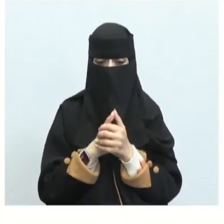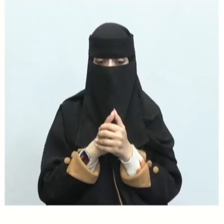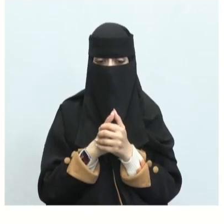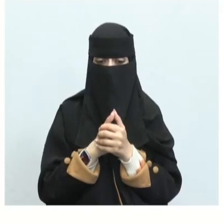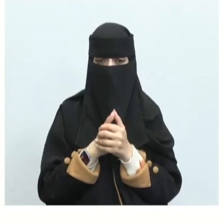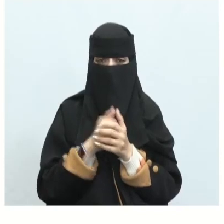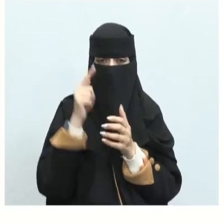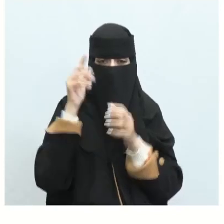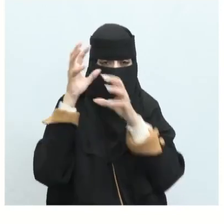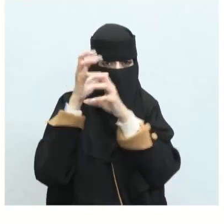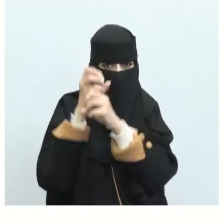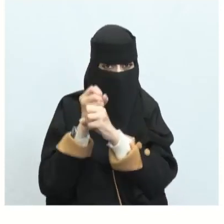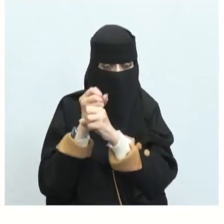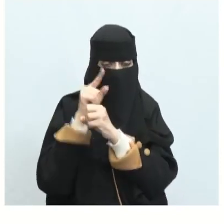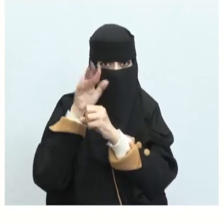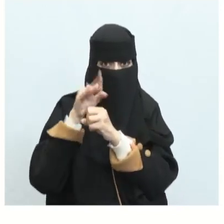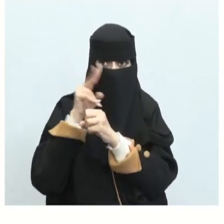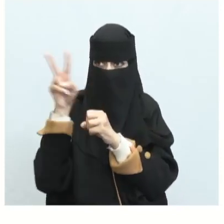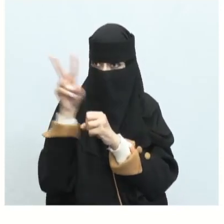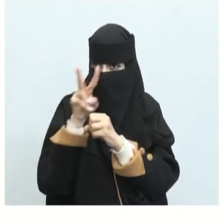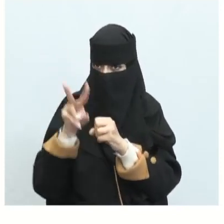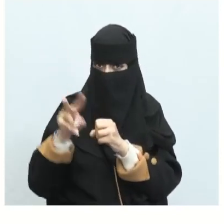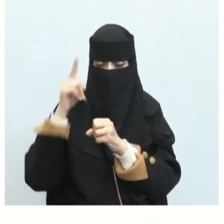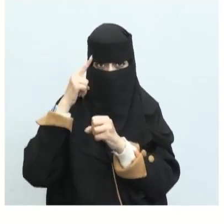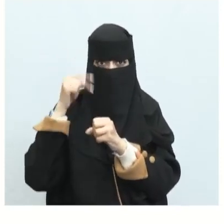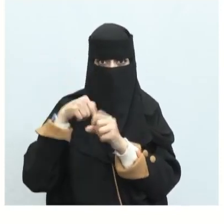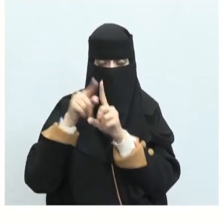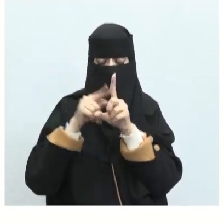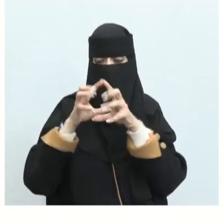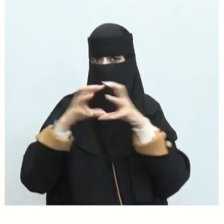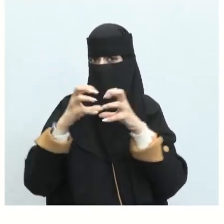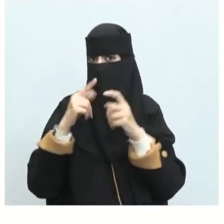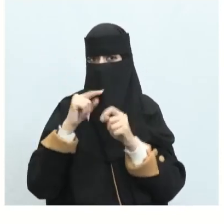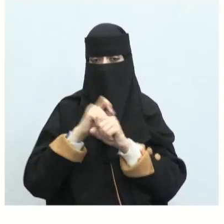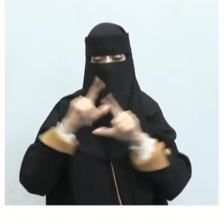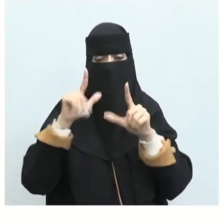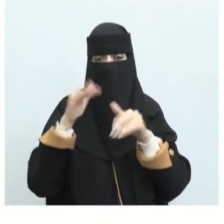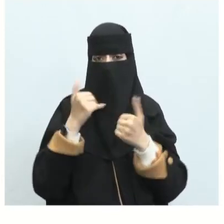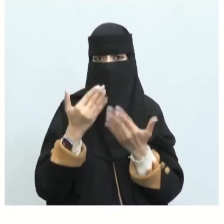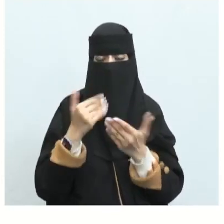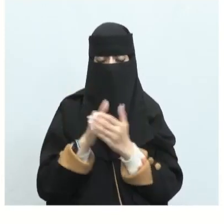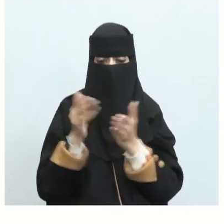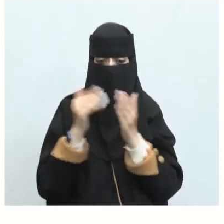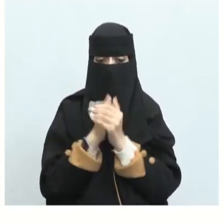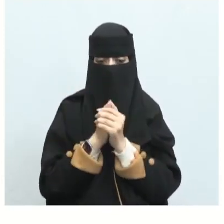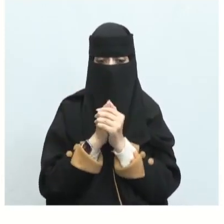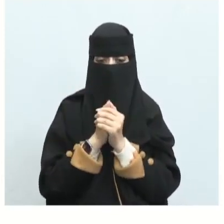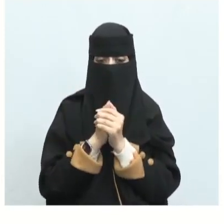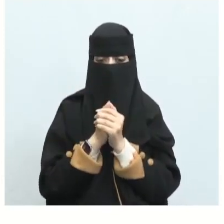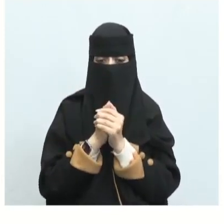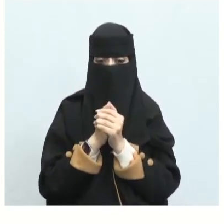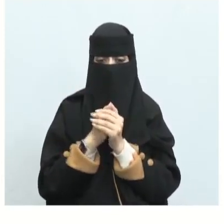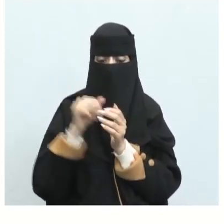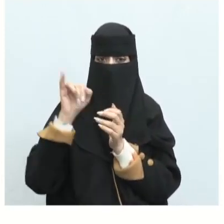الغموض معنى أنك بإمكانك أن تقرأ المعنى أو تعرف ألفاظ ثم تعرف المعنى لأنه ليس معنى غامضا وإنما واضحا فقط أن